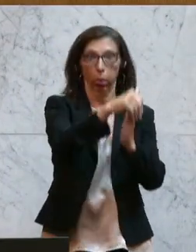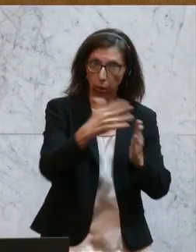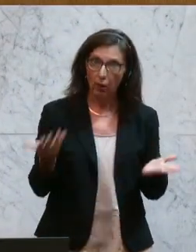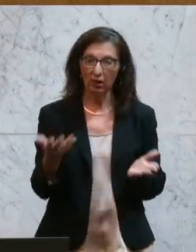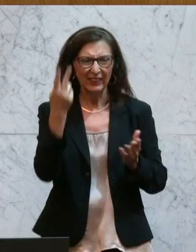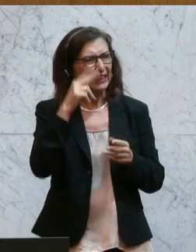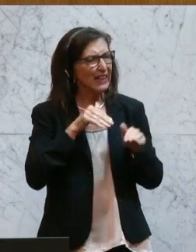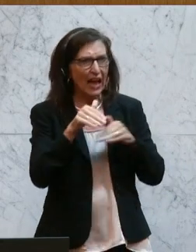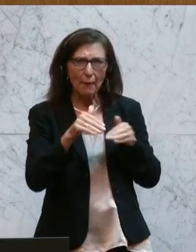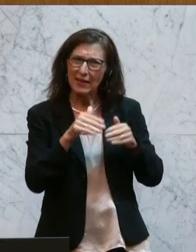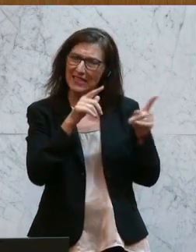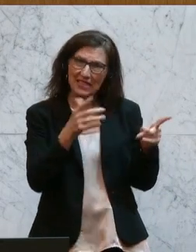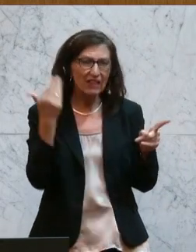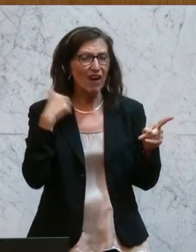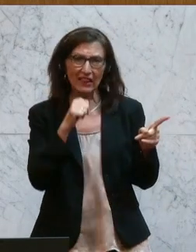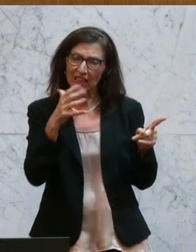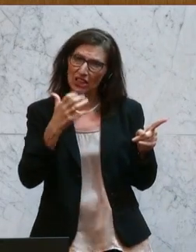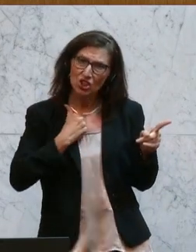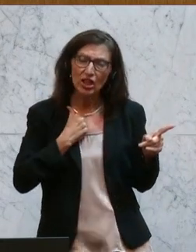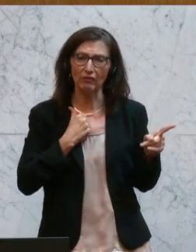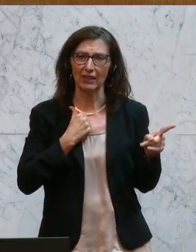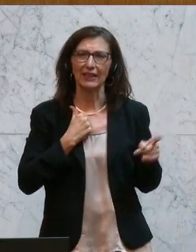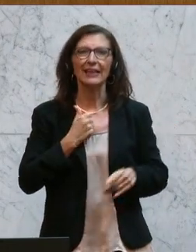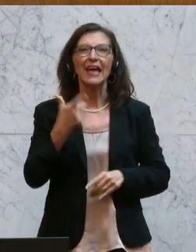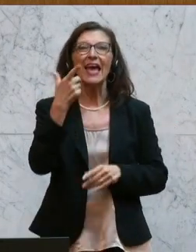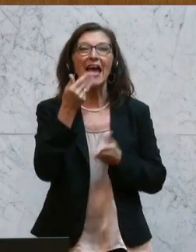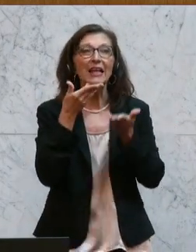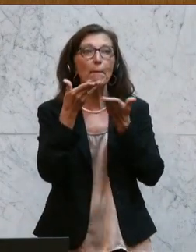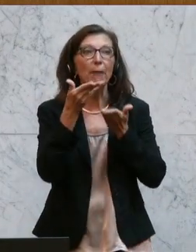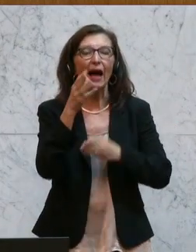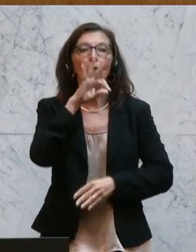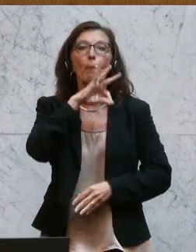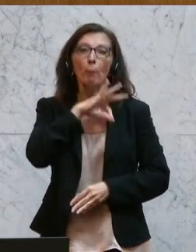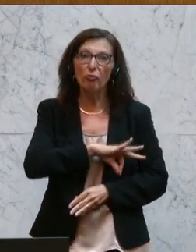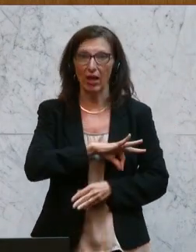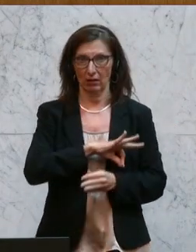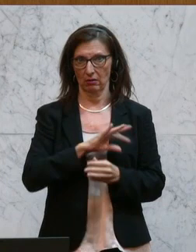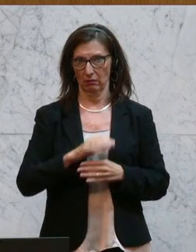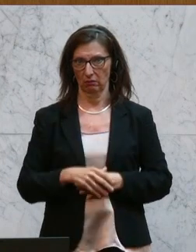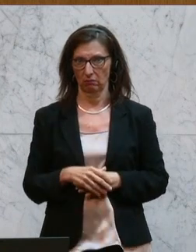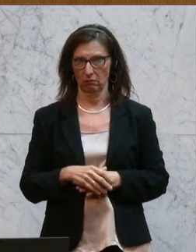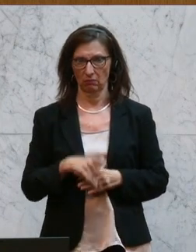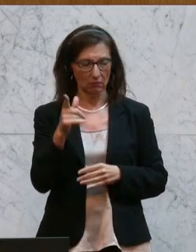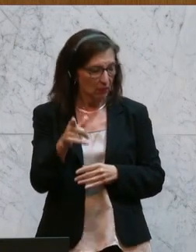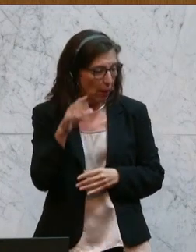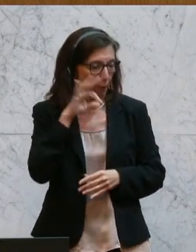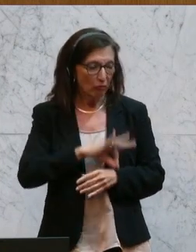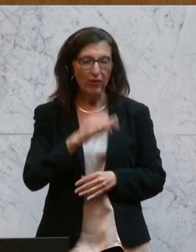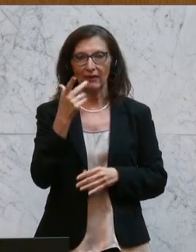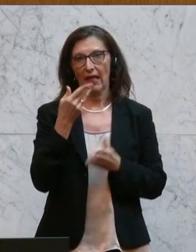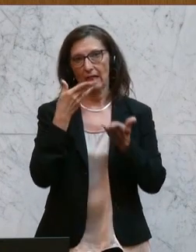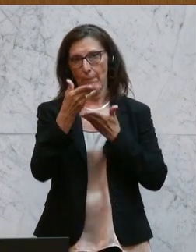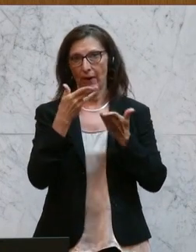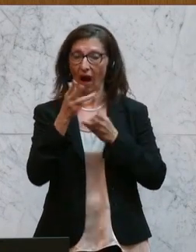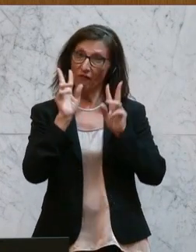haben das wirklich nicht im Griff gehabt, eine verpflichtende Elternberatung, die hier vorgesehen ist, ist mehr als wirklich